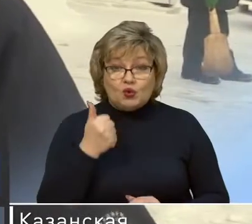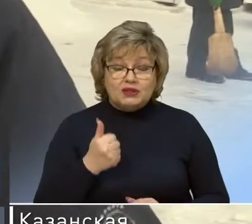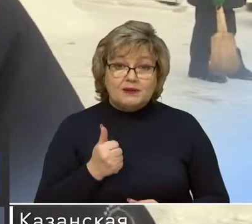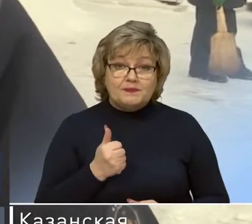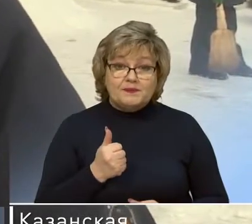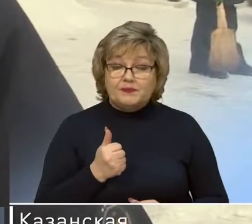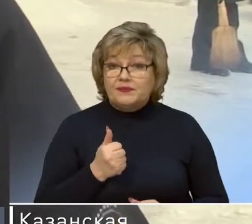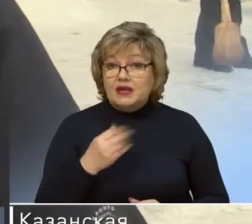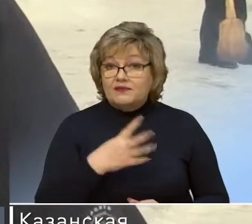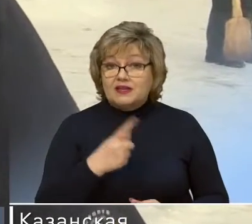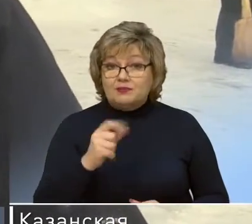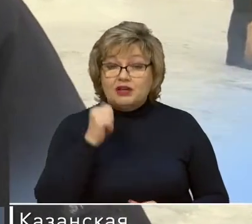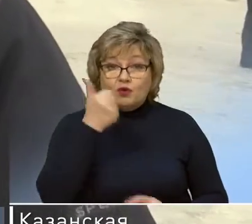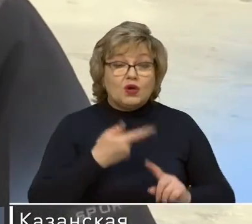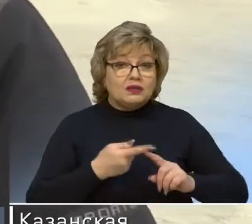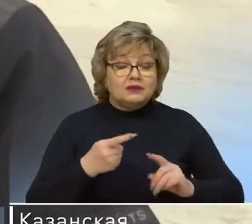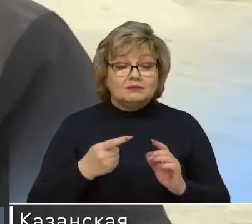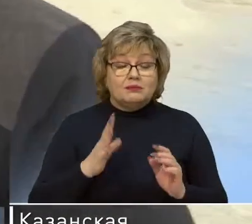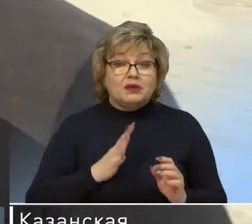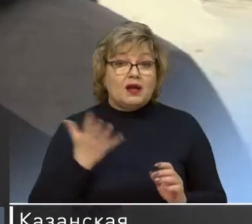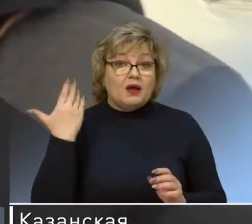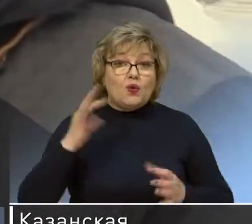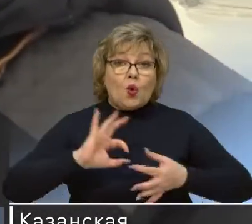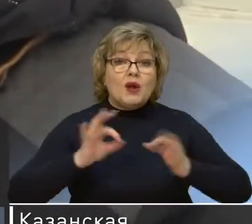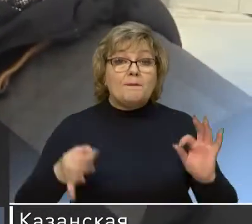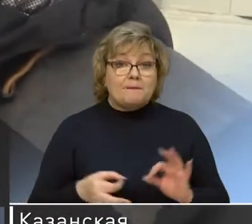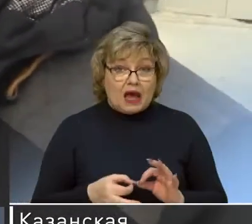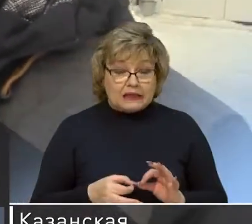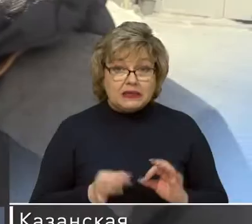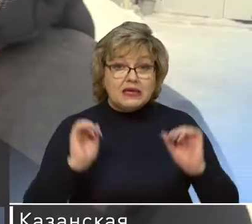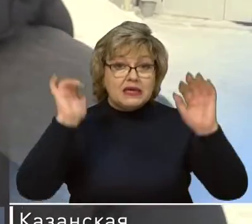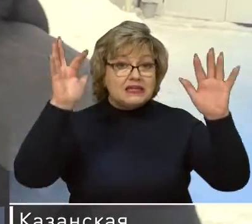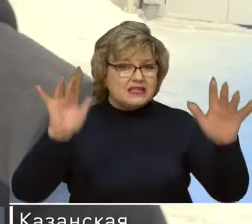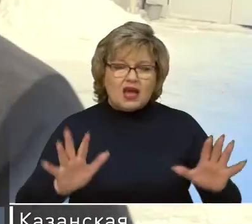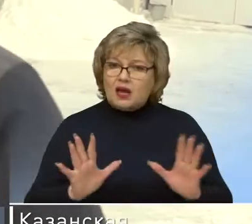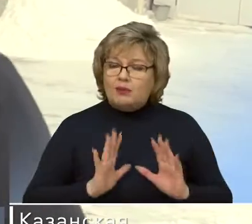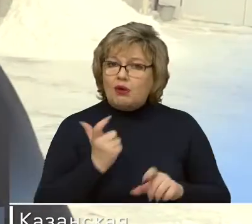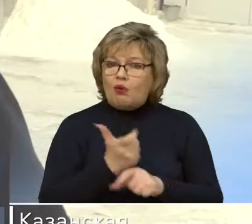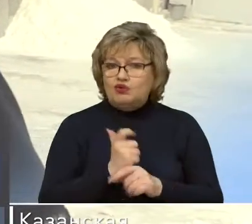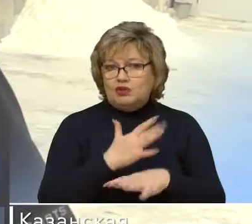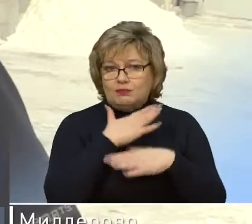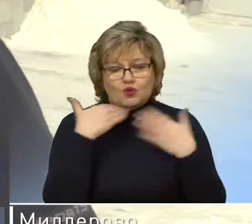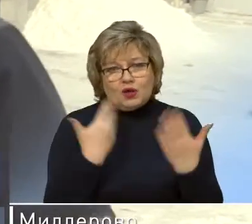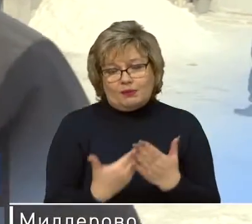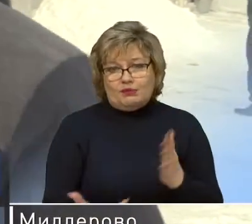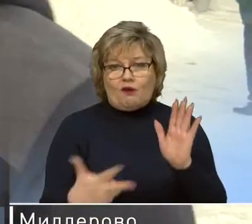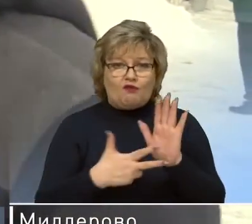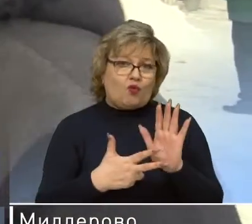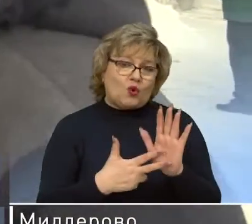год это Олимпиада была. И снега как раз было очень много. Наверное, штук 8